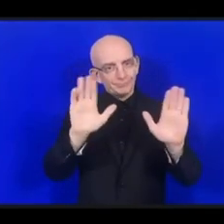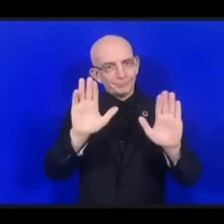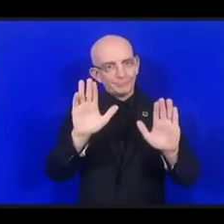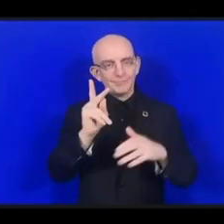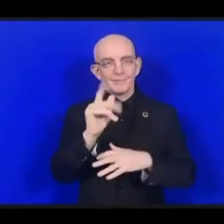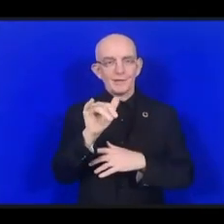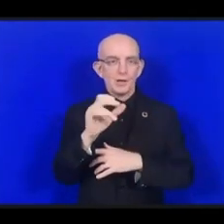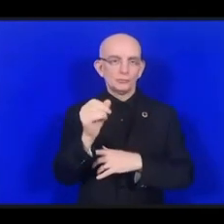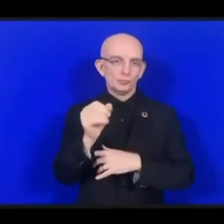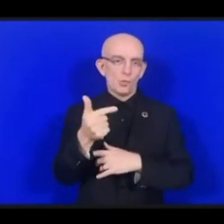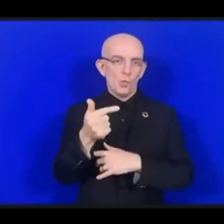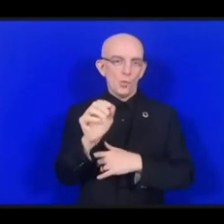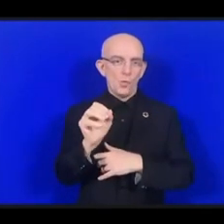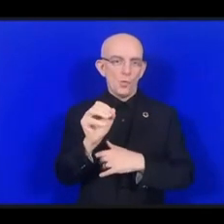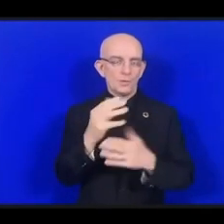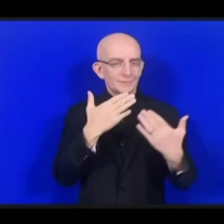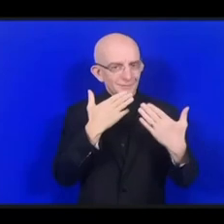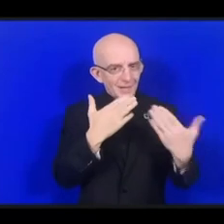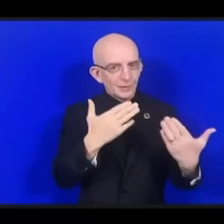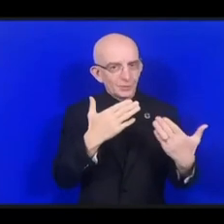Киото, до встречи в Риаде.